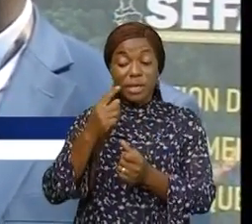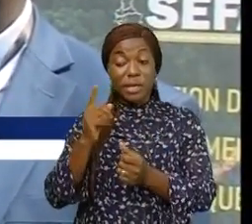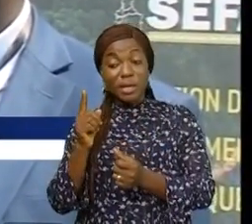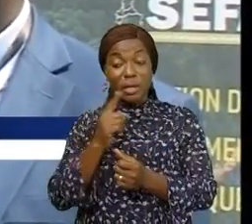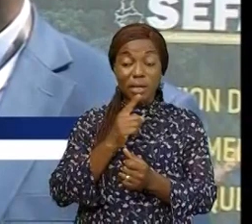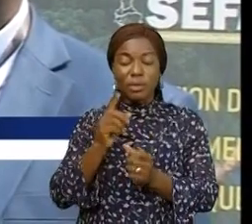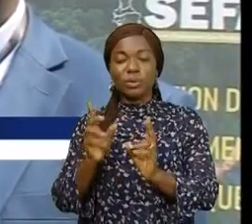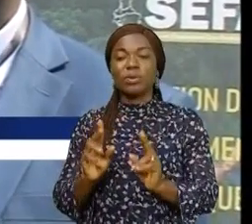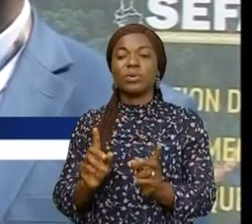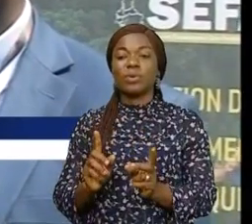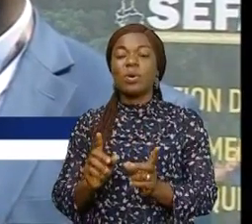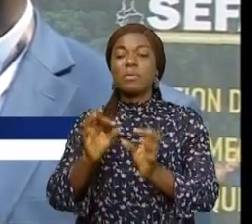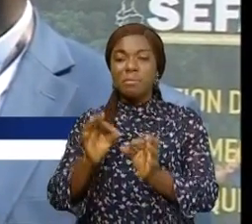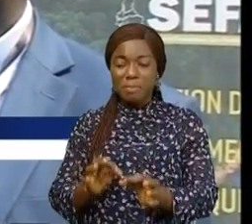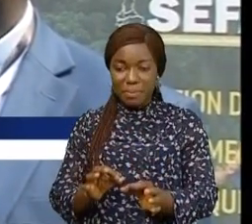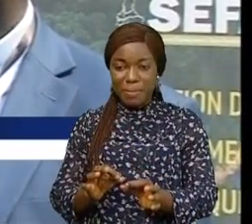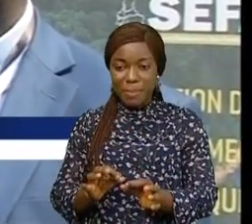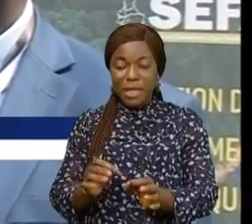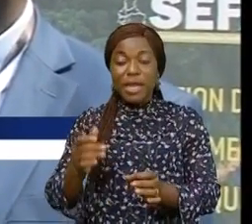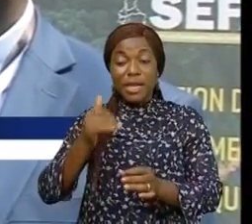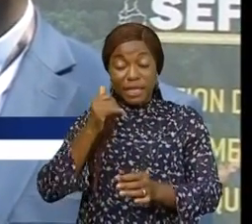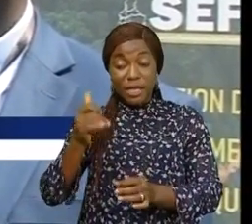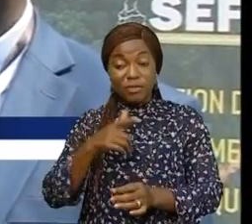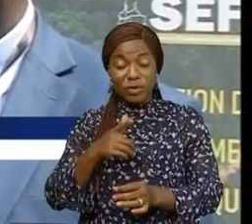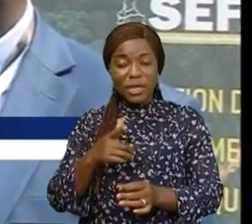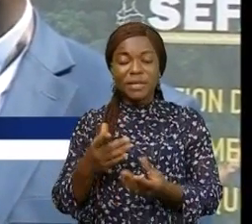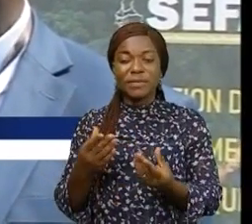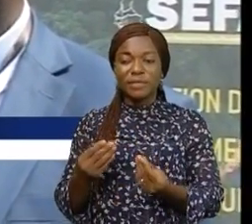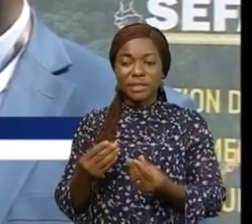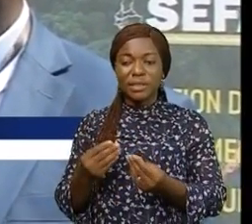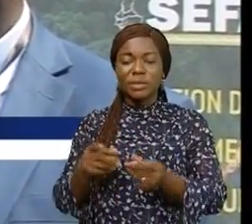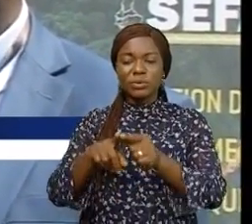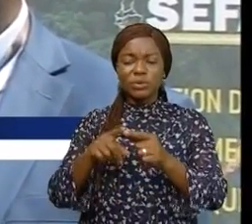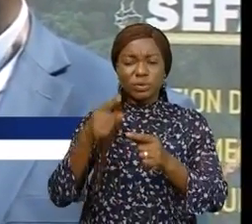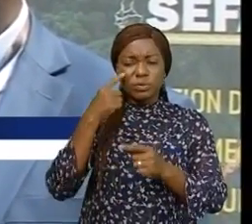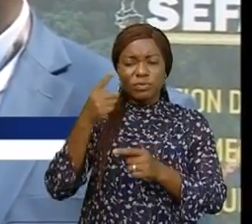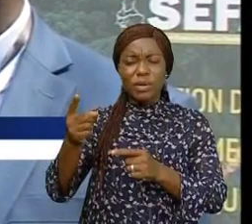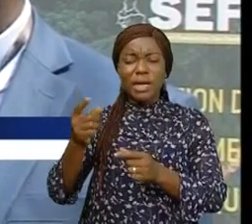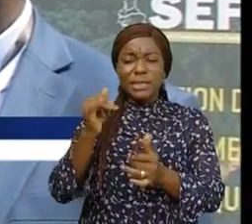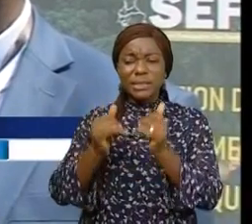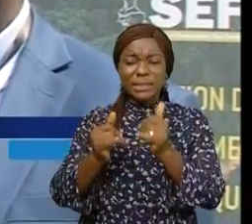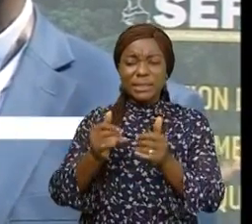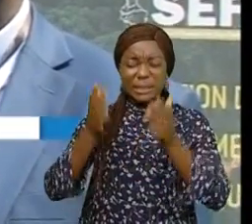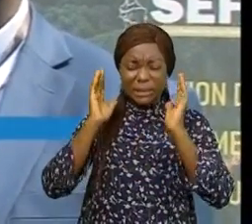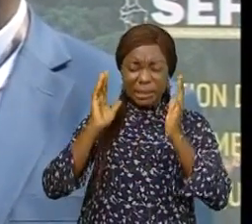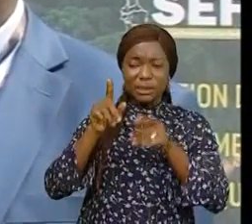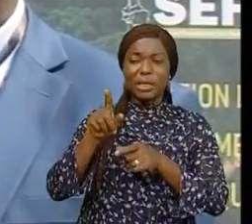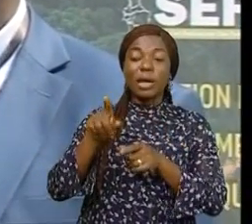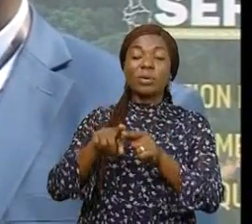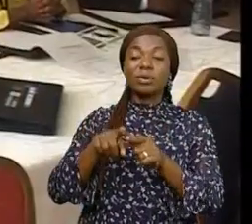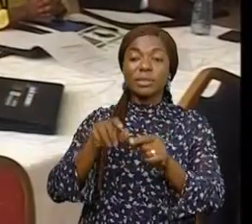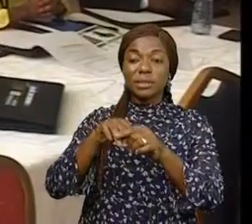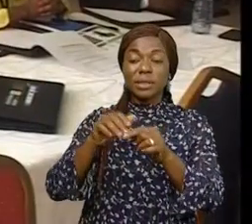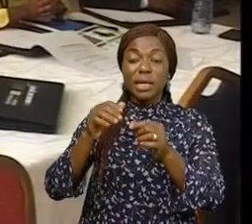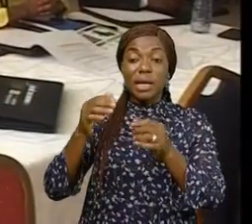les obstacles mais la plateforme va leur permettre de détecter à distance les obstacles pour la navigation et le mouvement du bateau.